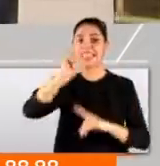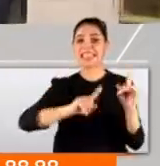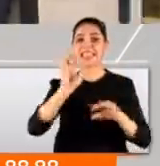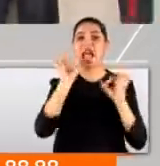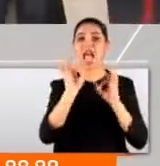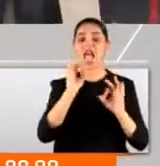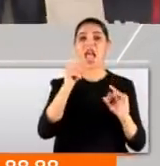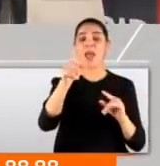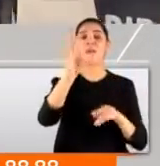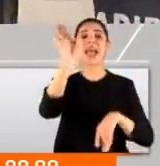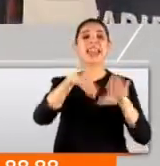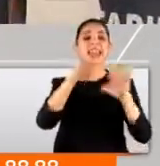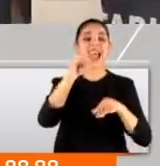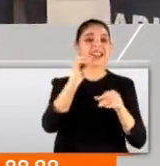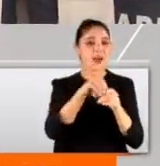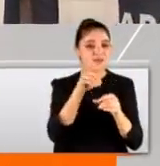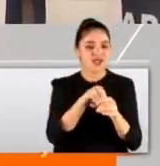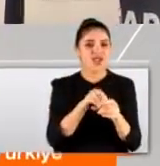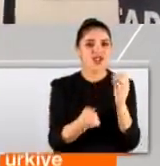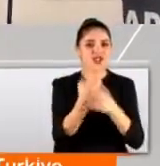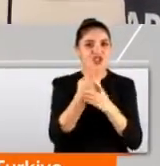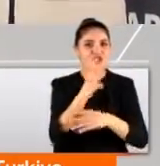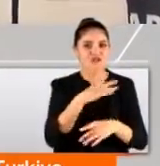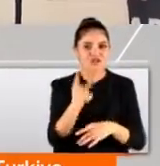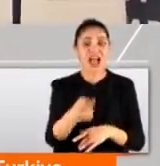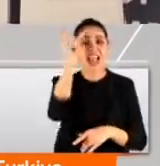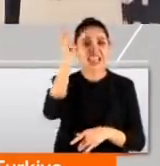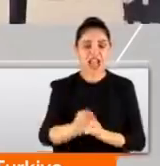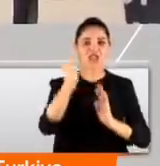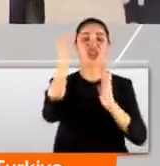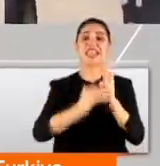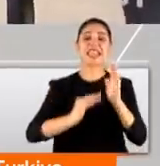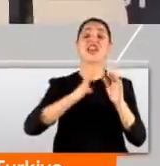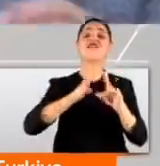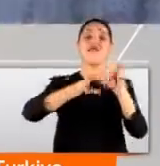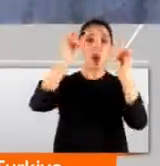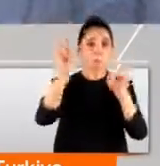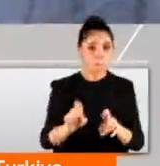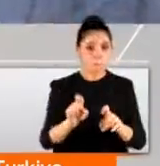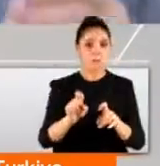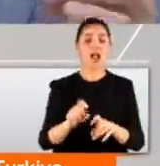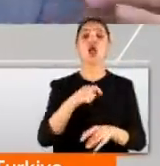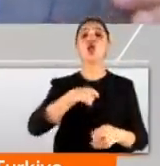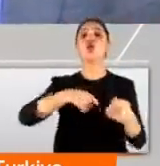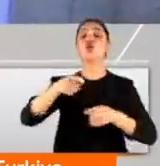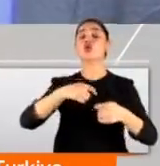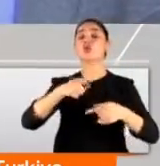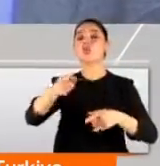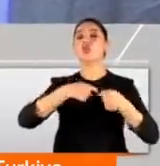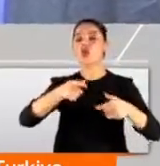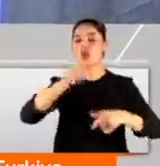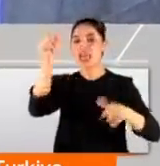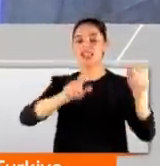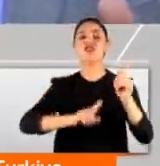sıkça çıkan reklamlarda, kampanyalarda gerçekten bir indirim mi var dersiniz? Tüketiciler internet